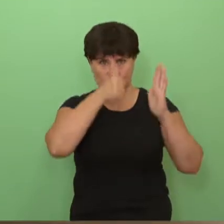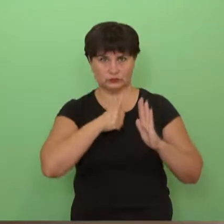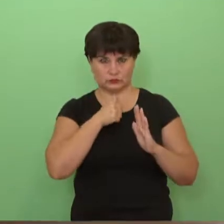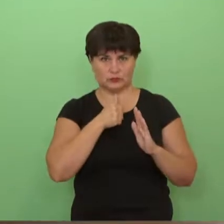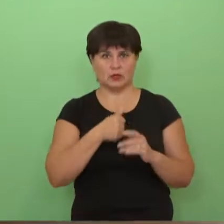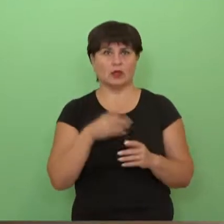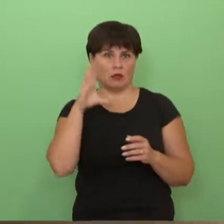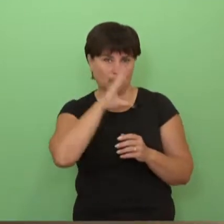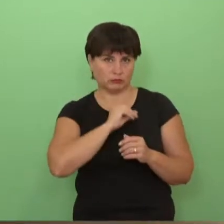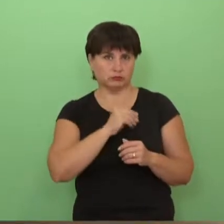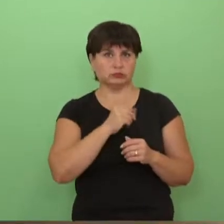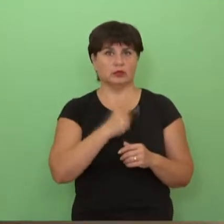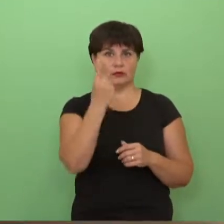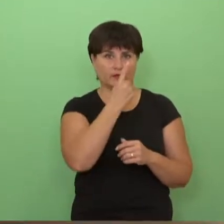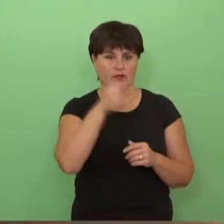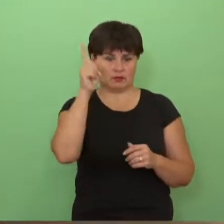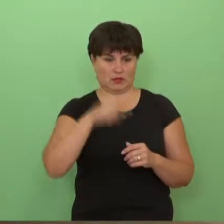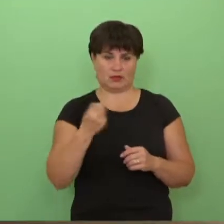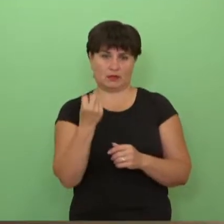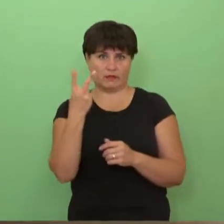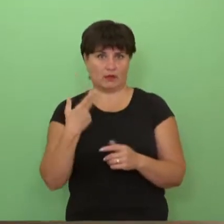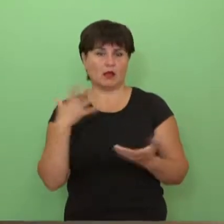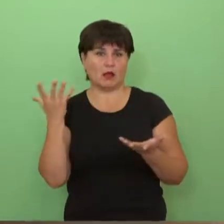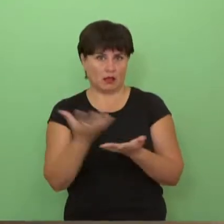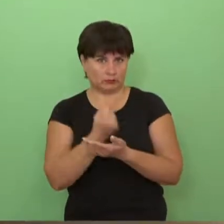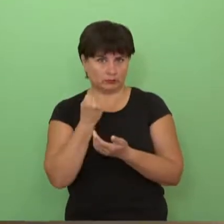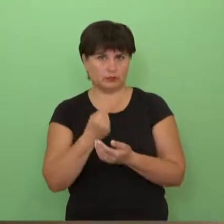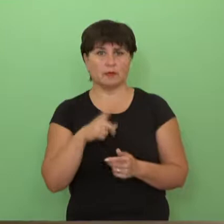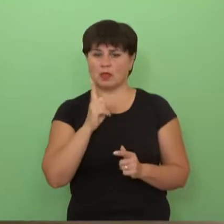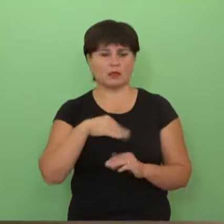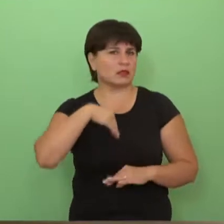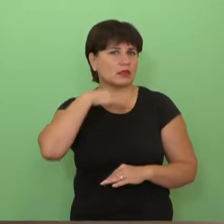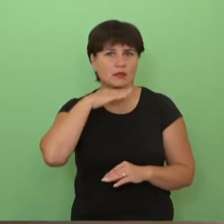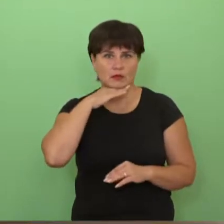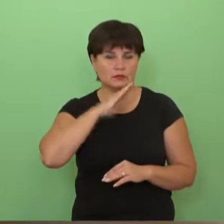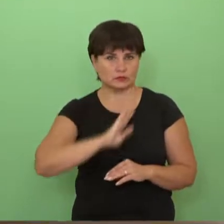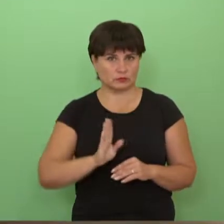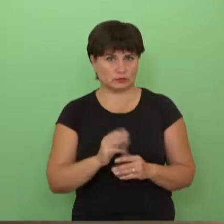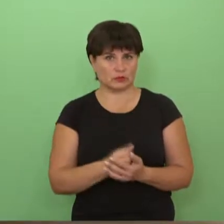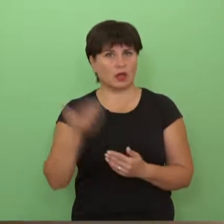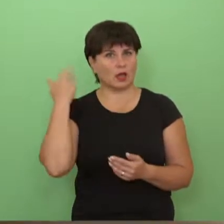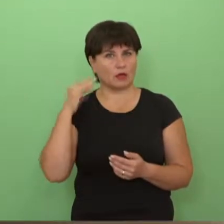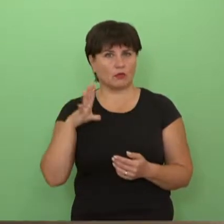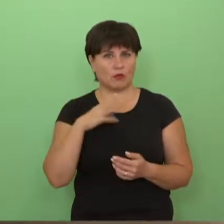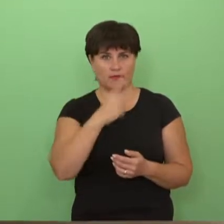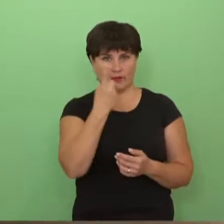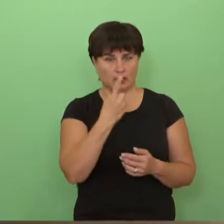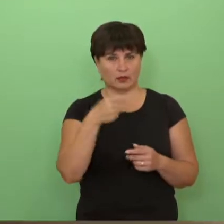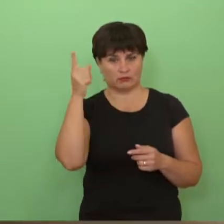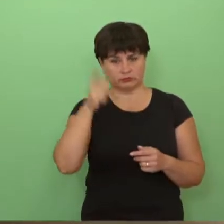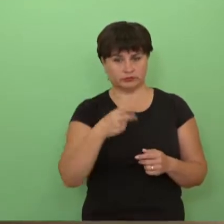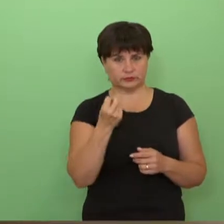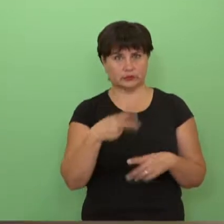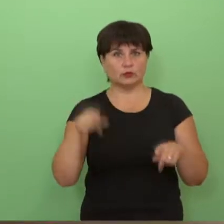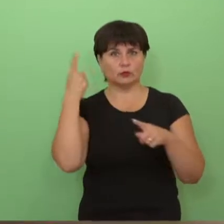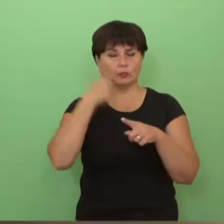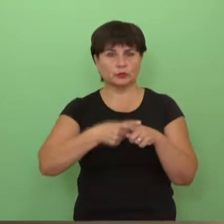pusmetį įvykdėm, vieną dviltę gavom. Vienos dviltosios mums, aišku, nepakanka, nes seniau gaudom